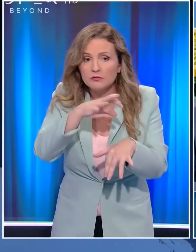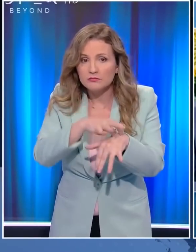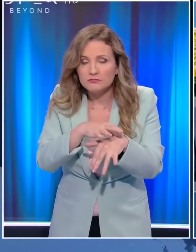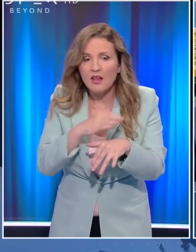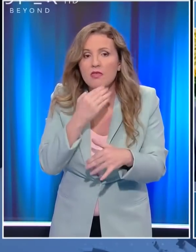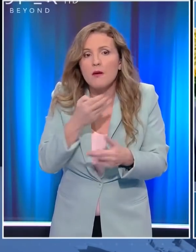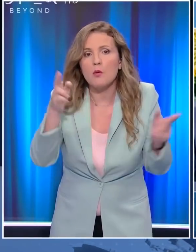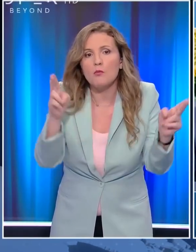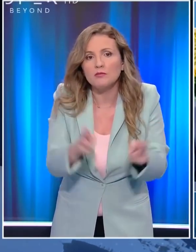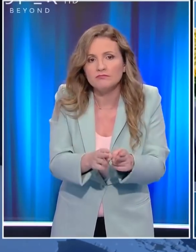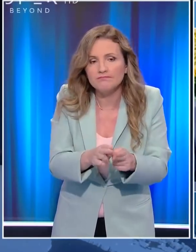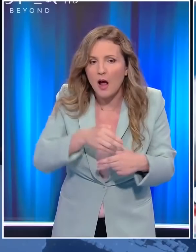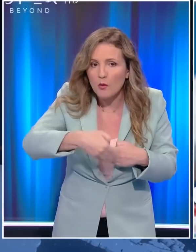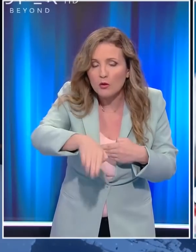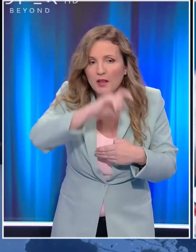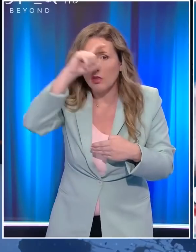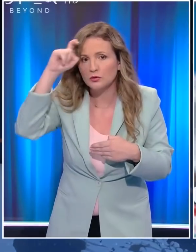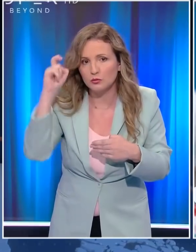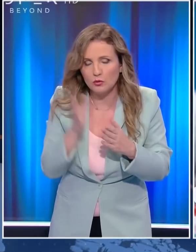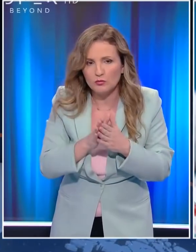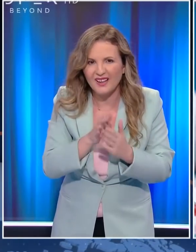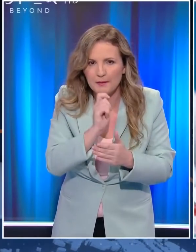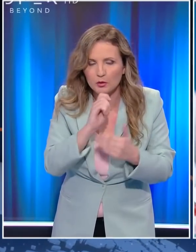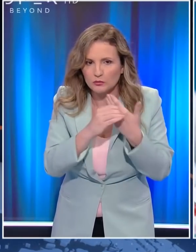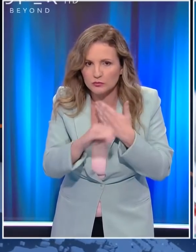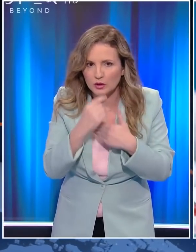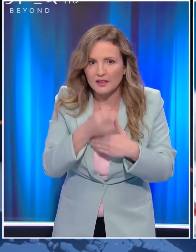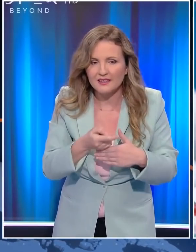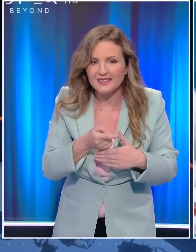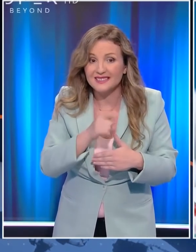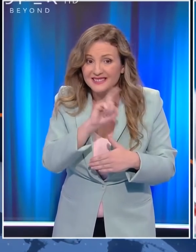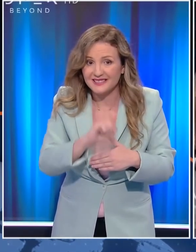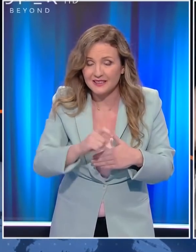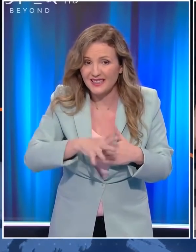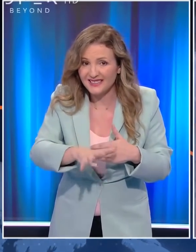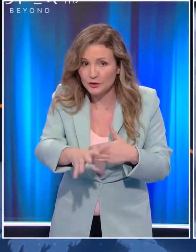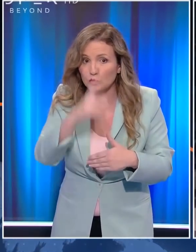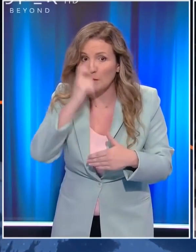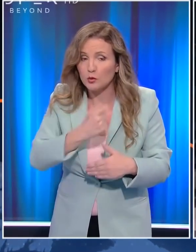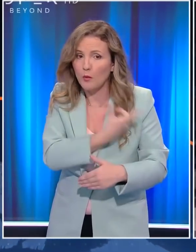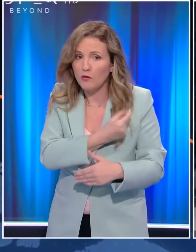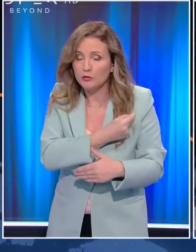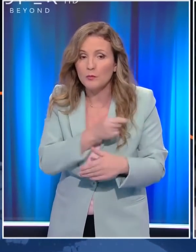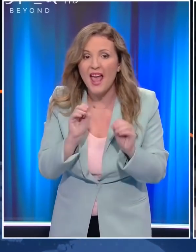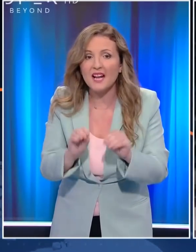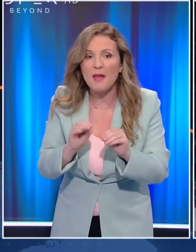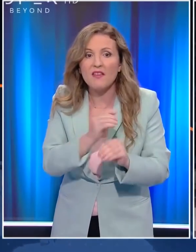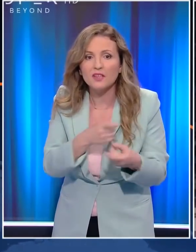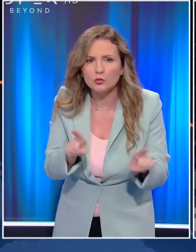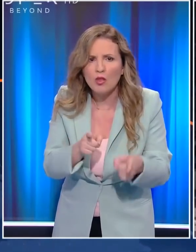μπορεί να την ελέγξει κανένας από εδώ και πέρα. Σύμφωνα με ρεπορτάζ του Όπεν παραμένει ορθάνιχτο το σενάριο για τον υποχρεωτικό εμβολιασμό στους